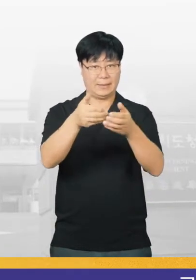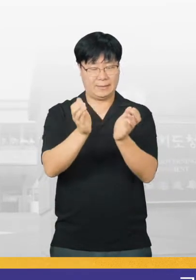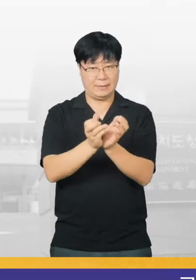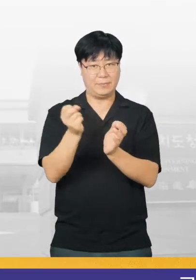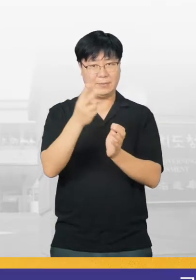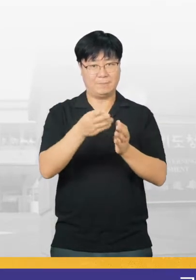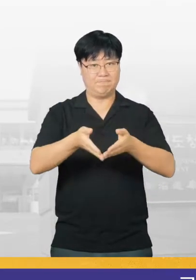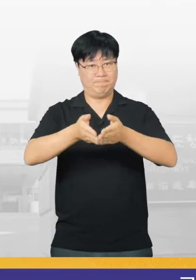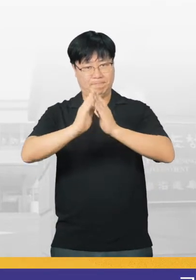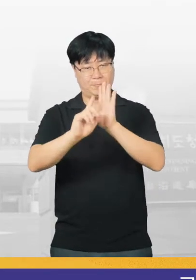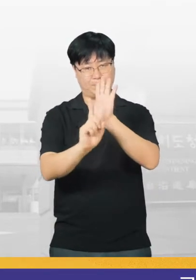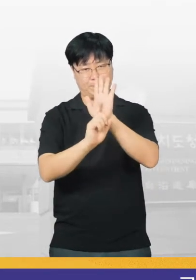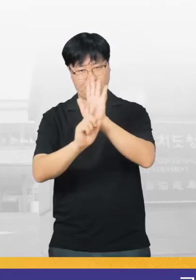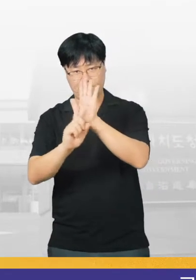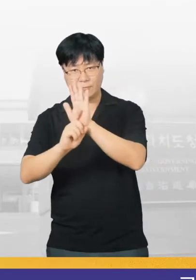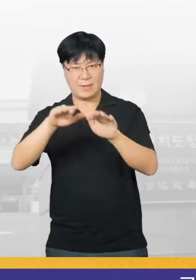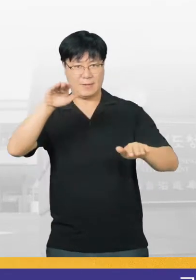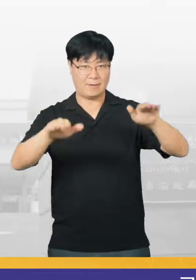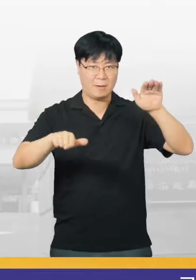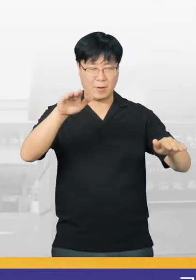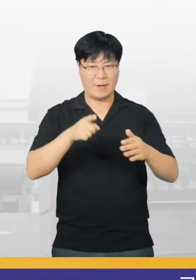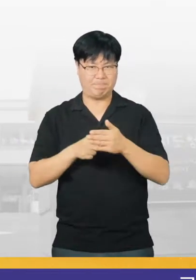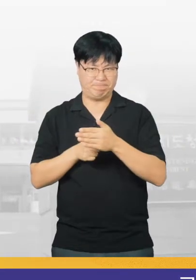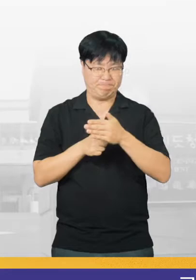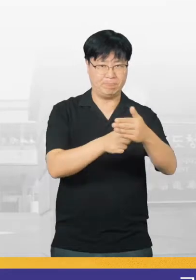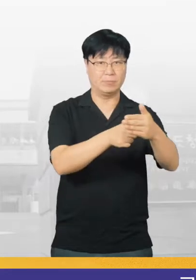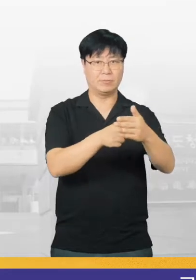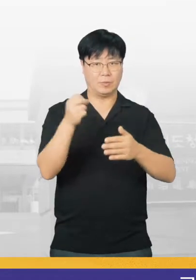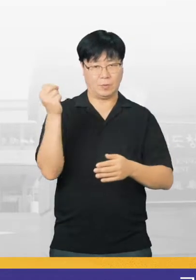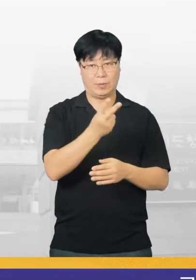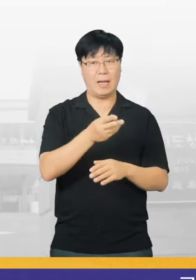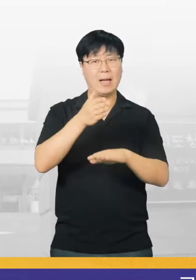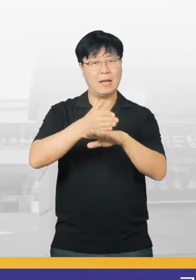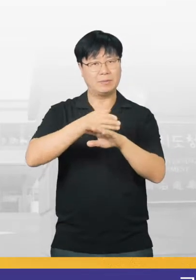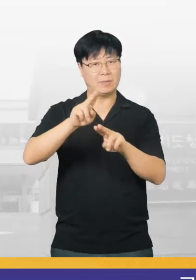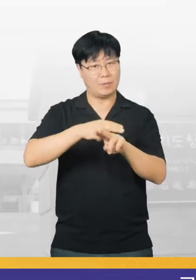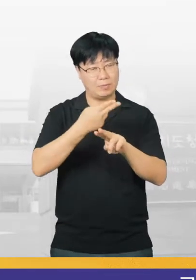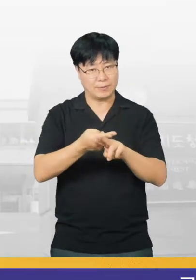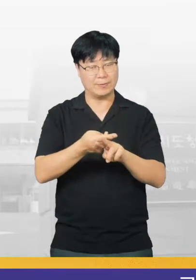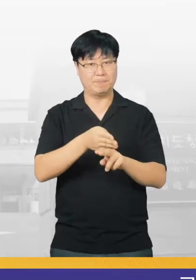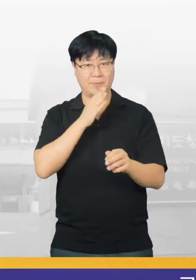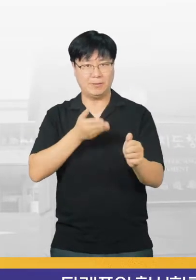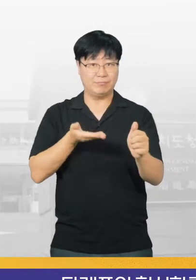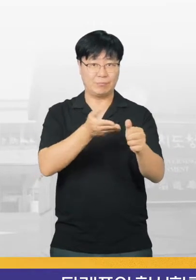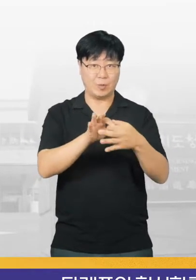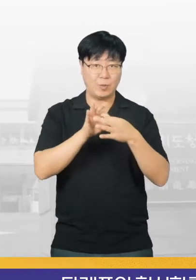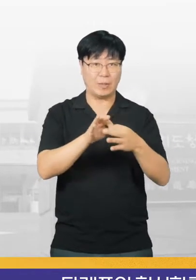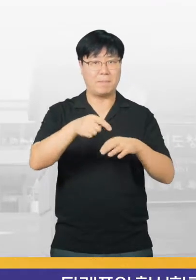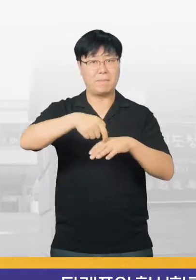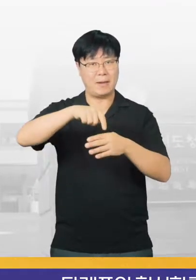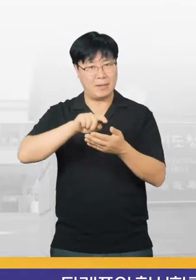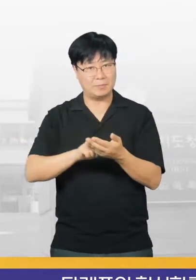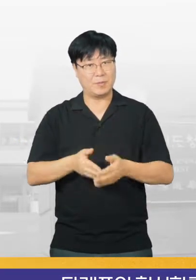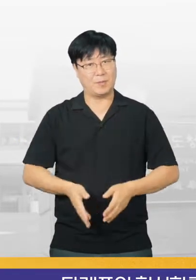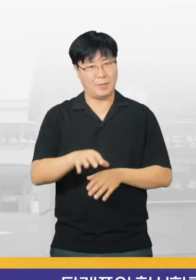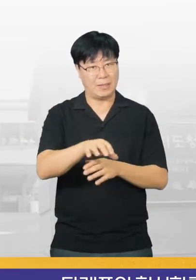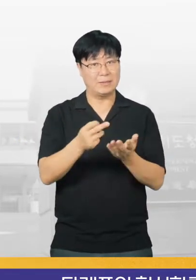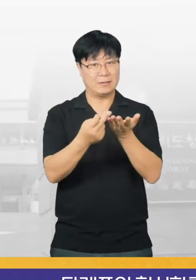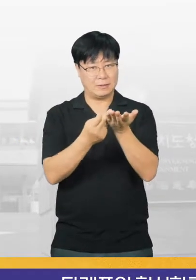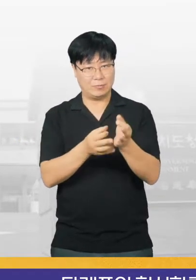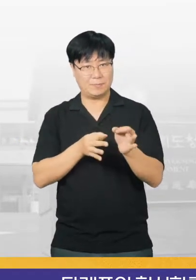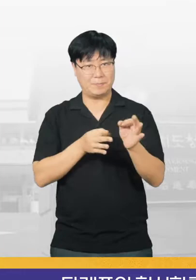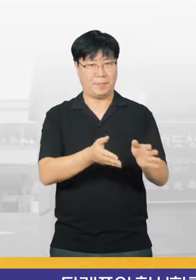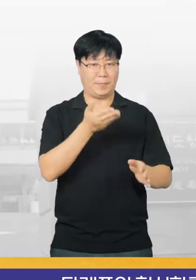그리고 고향사랑 TF팀을 재구성하여 홍보 차별화 추진과 담내품의 현실화를